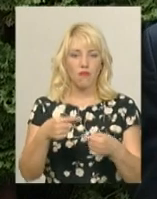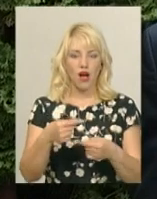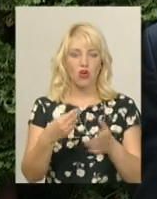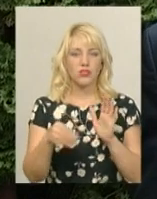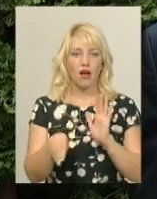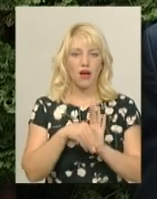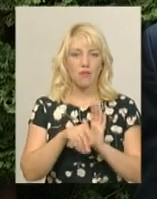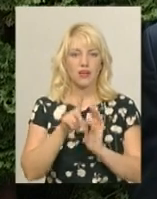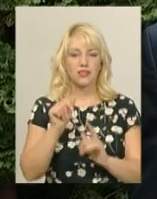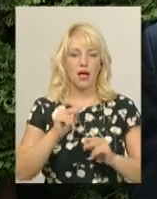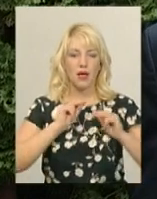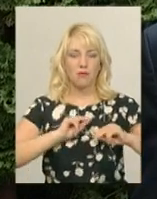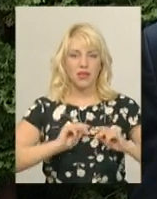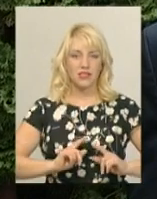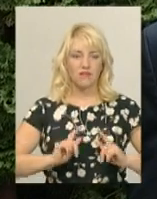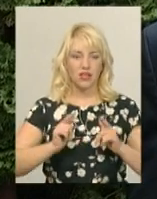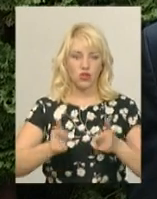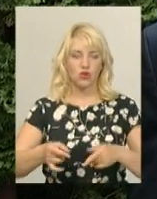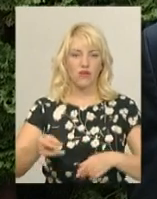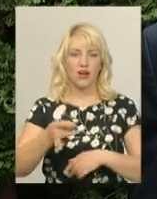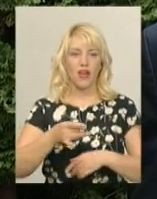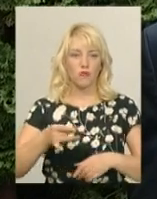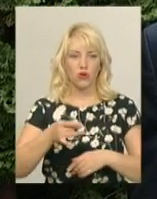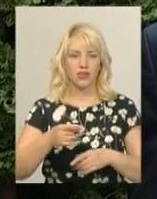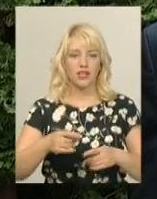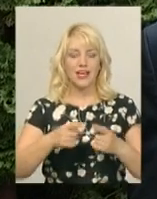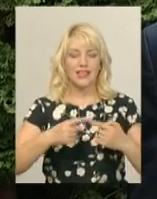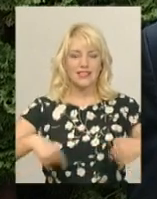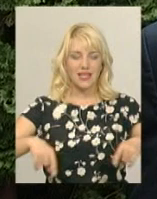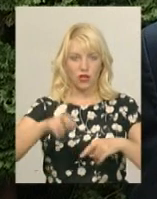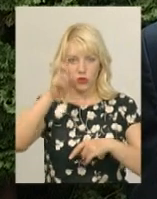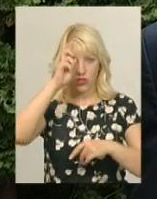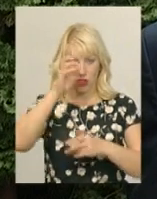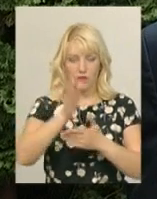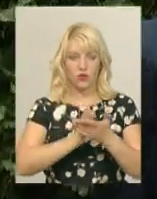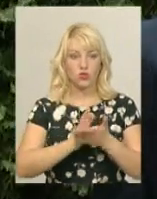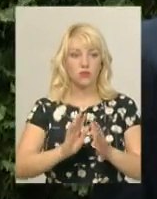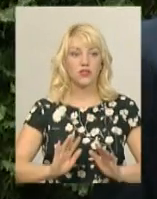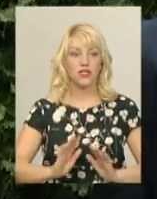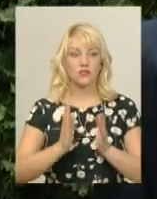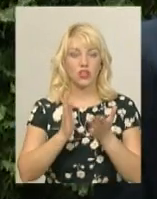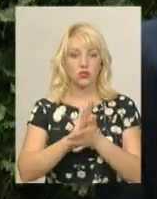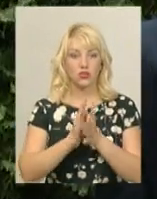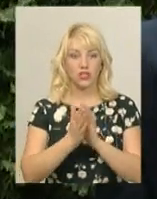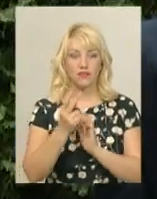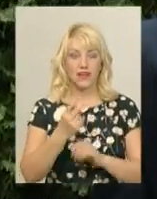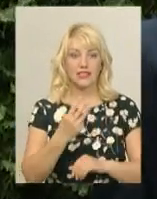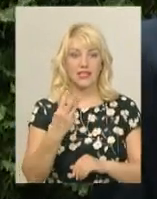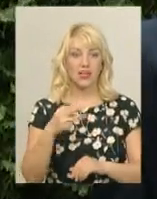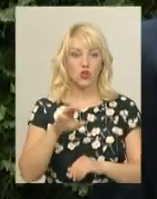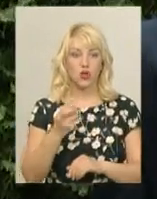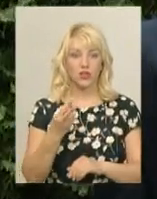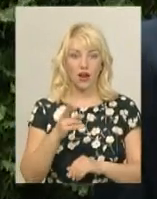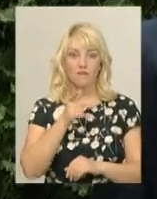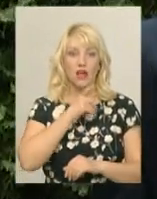працевлаштування на роботу у районний сектор Державної служби з надзвичайних ситуацій. 23 травня під